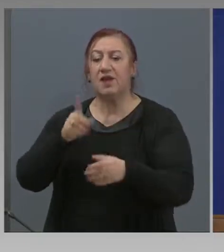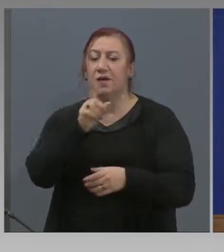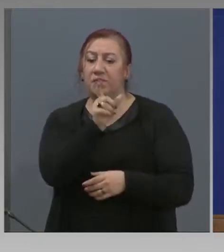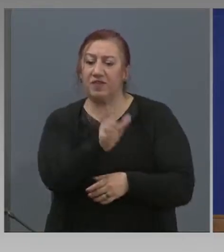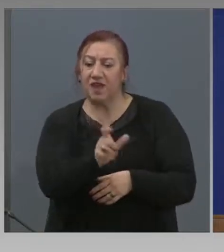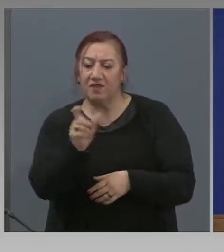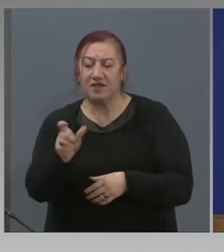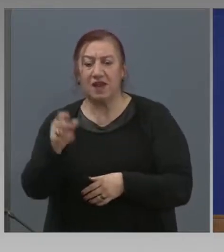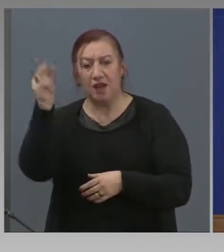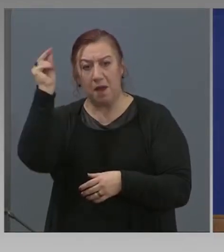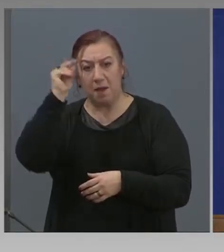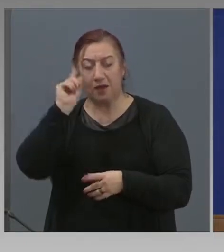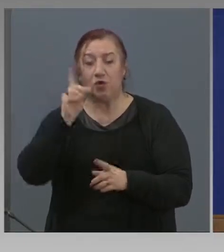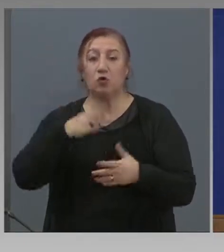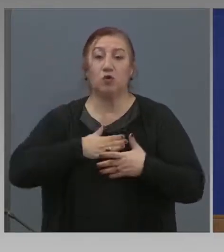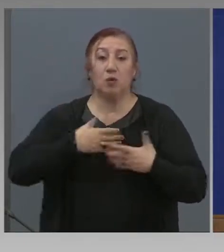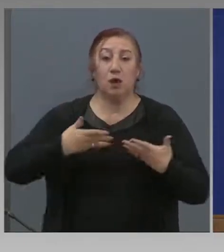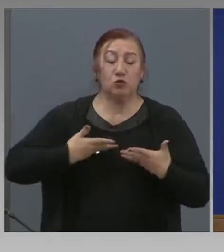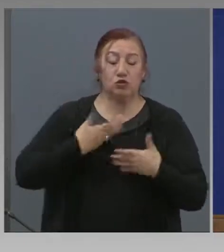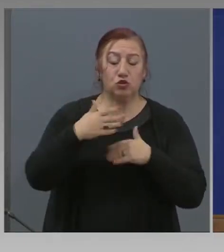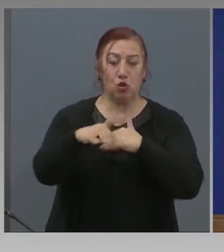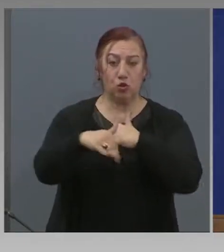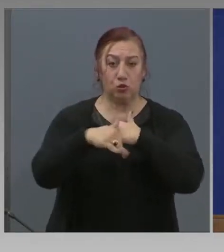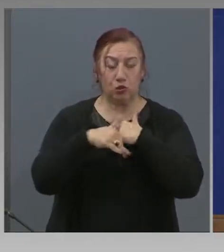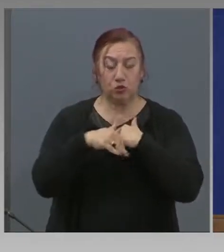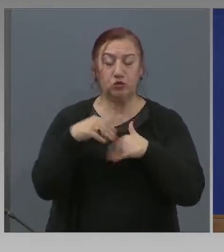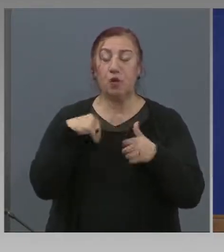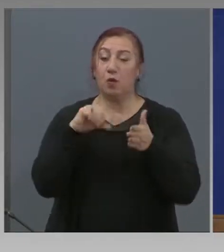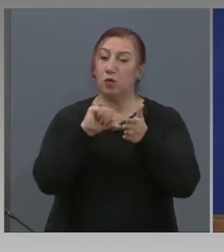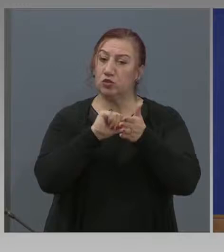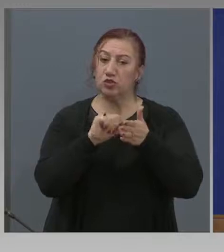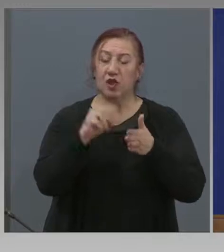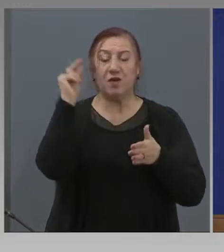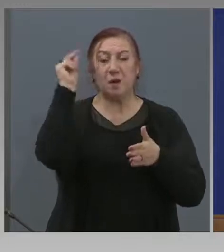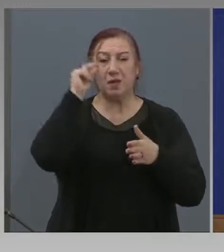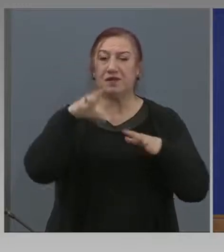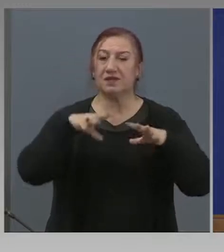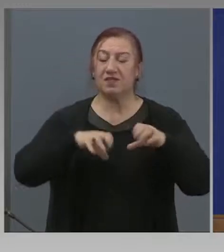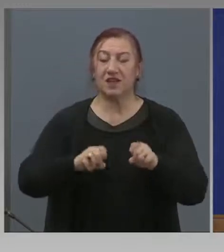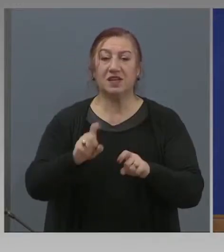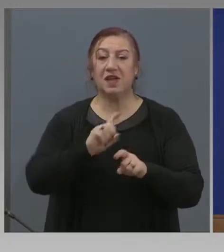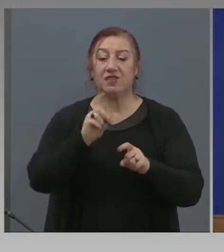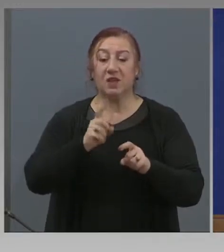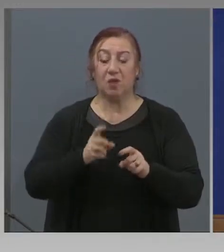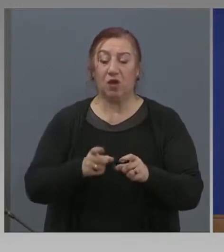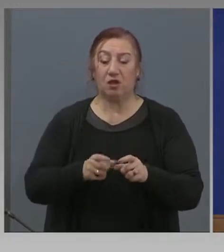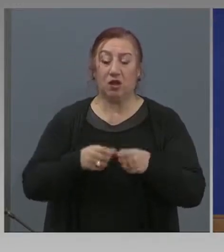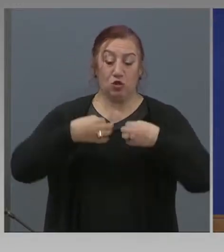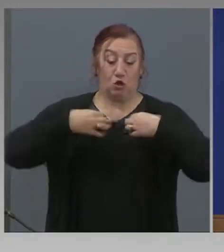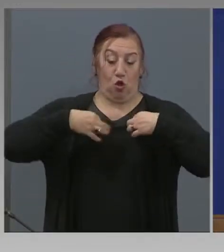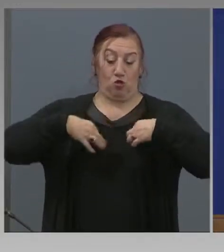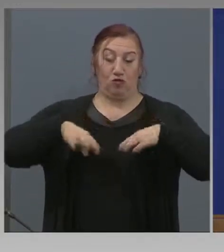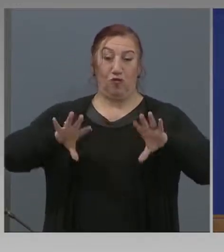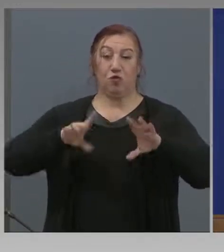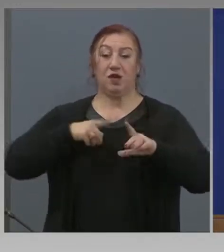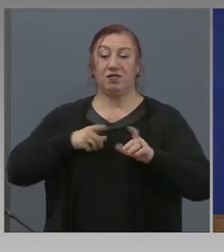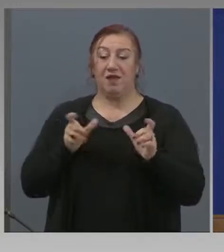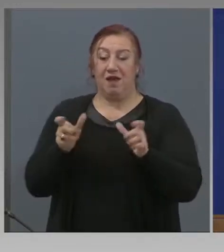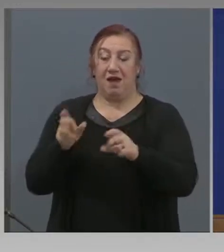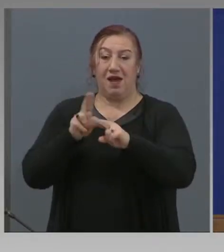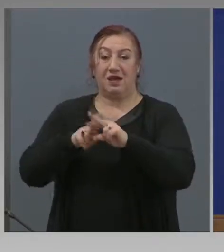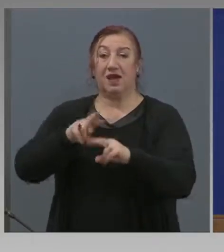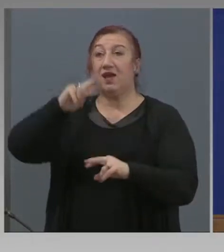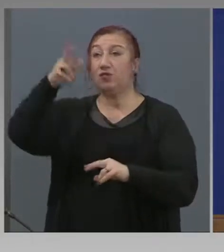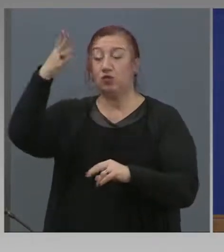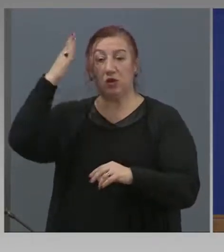гражданин, който се нуждае от помощ. Подчертавам, че българските власти не могат да вдигнат карантина на друга държава, случая в Тирол.